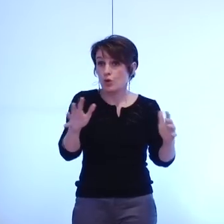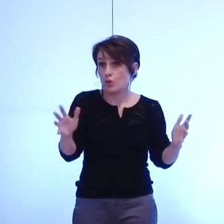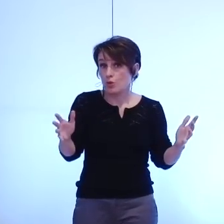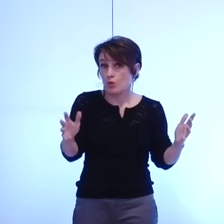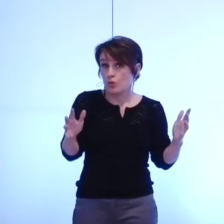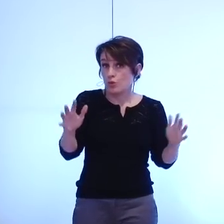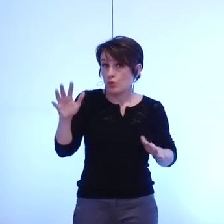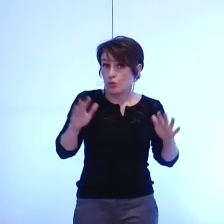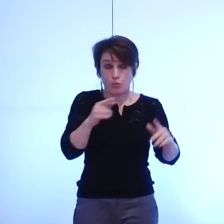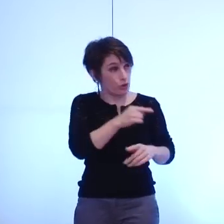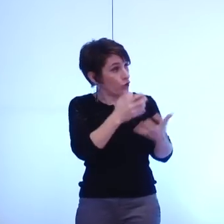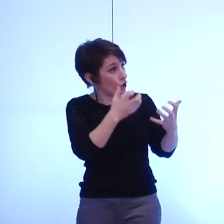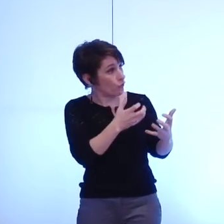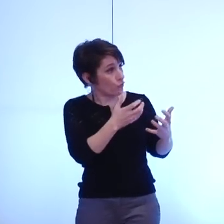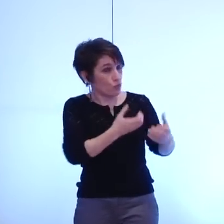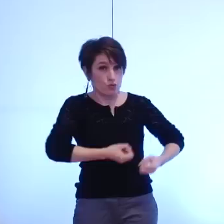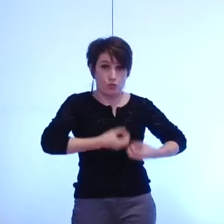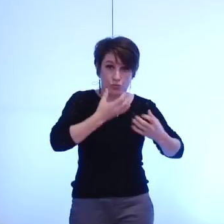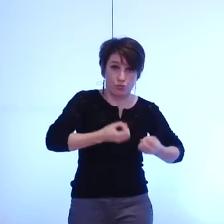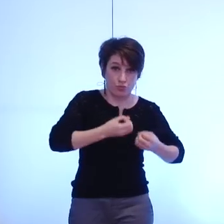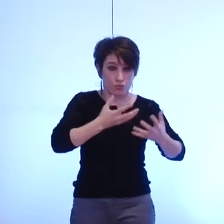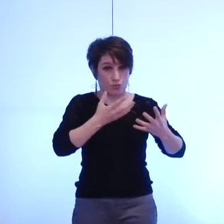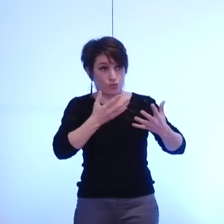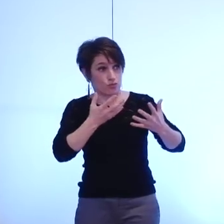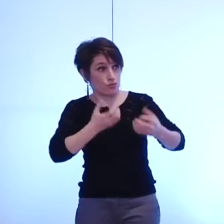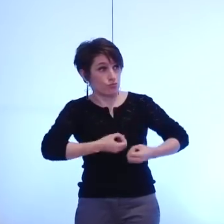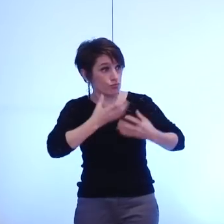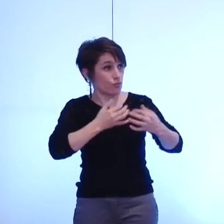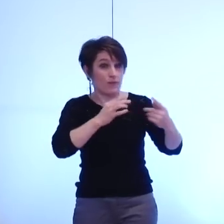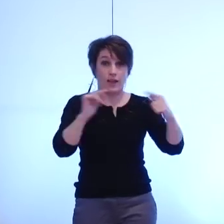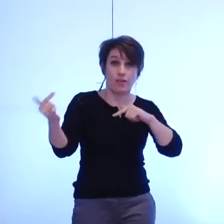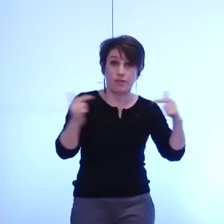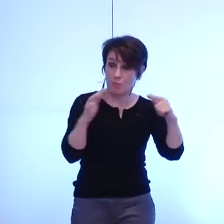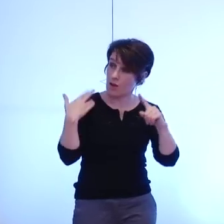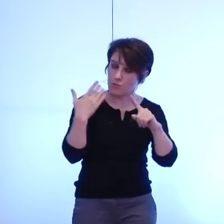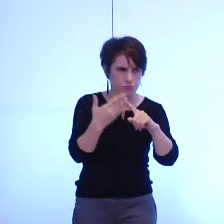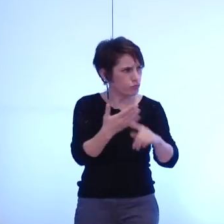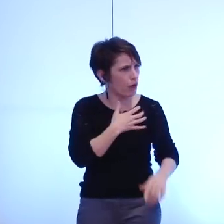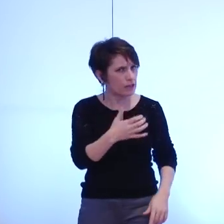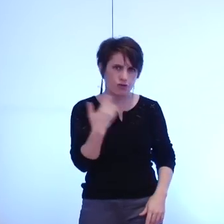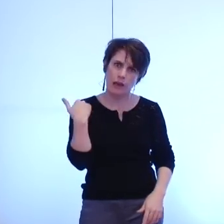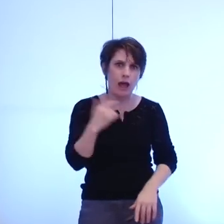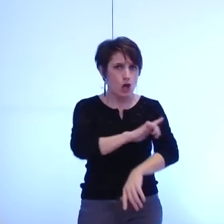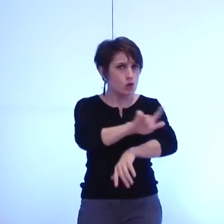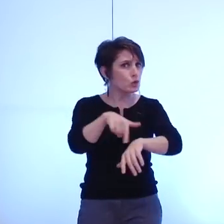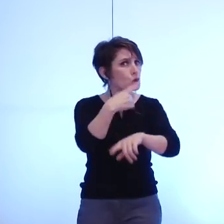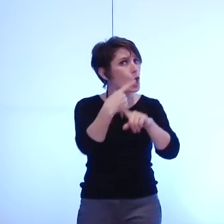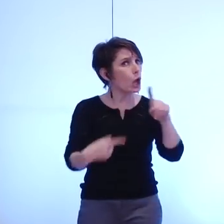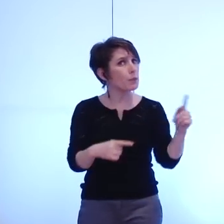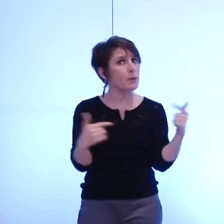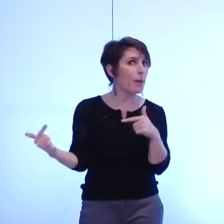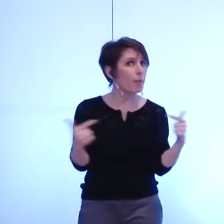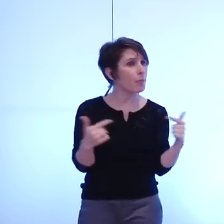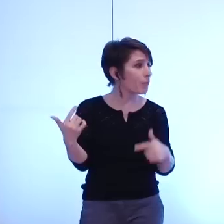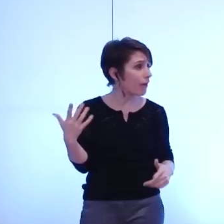quelques perspectives autour du débat riche puisque ça fait maintenant deux heures et demie que nous y sommes